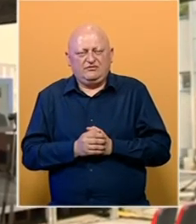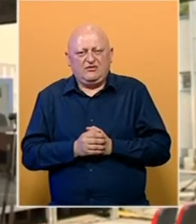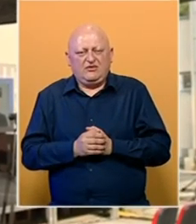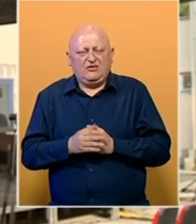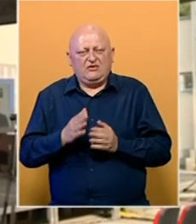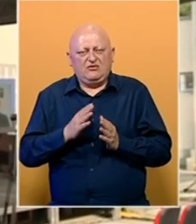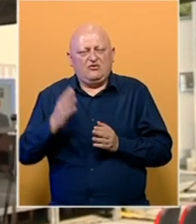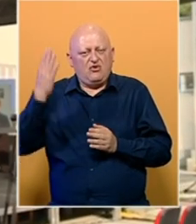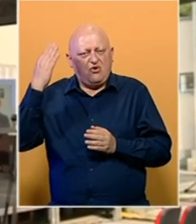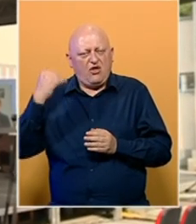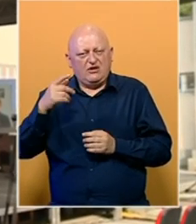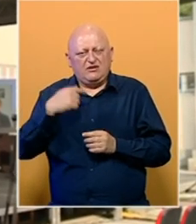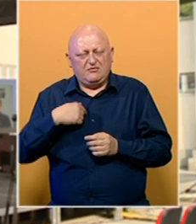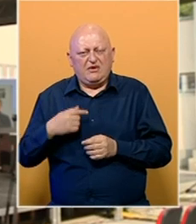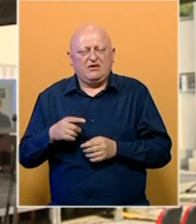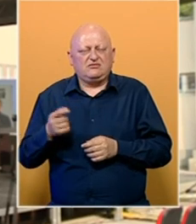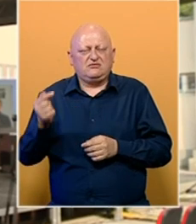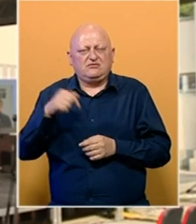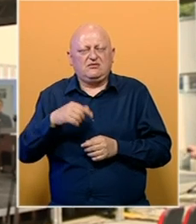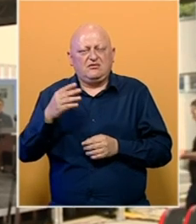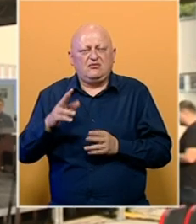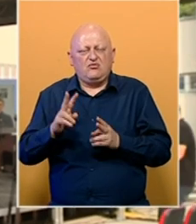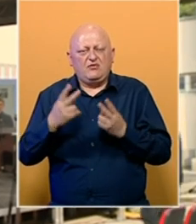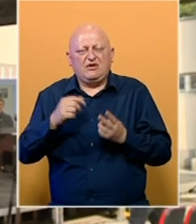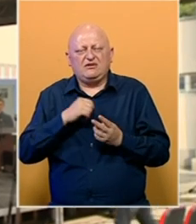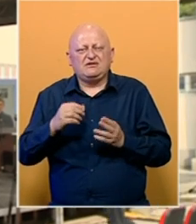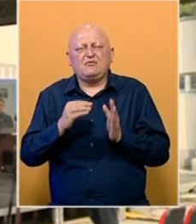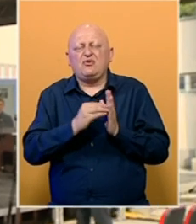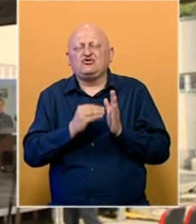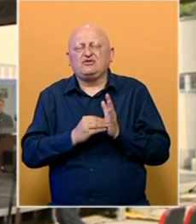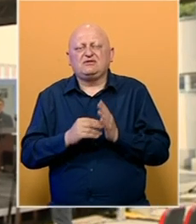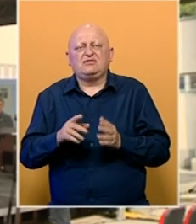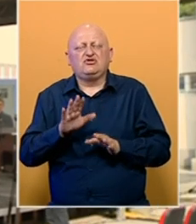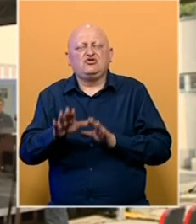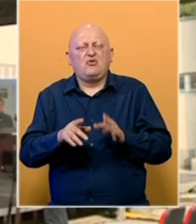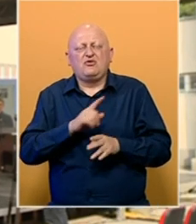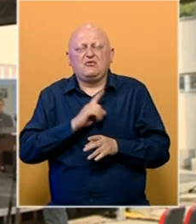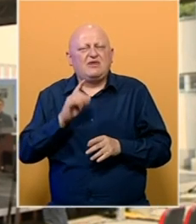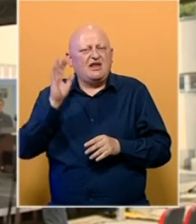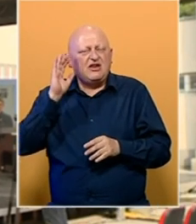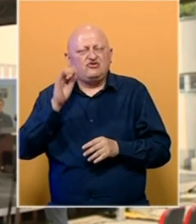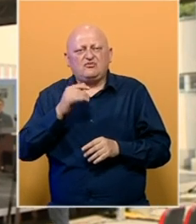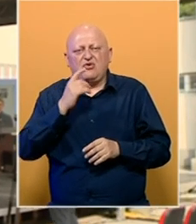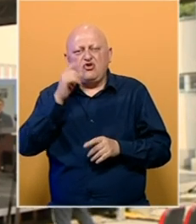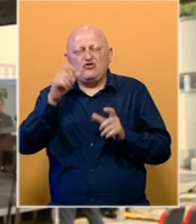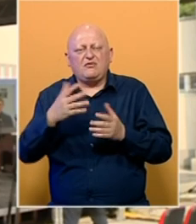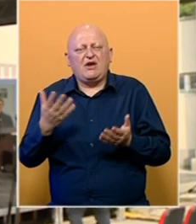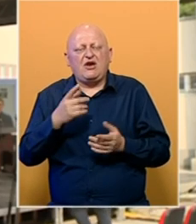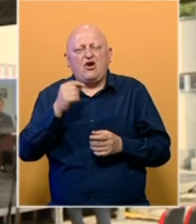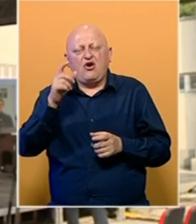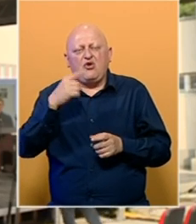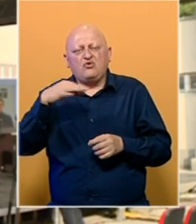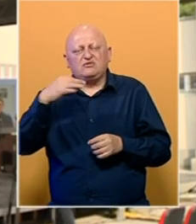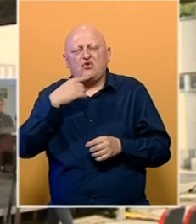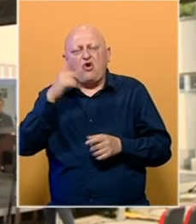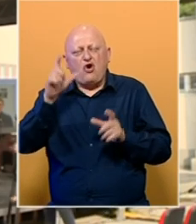U nizozemskoj odakle ja potičem, mi u medijima vidimo samo statistiku, stopu smrtnosti, nikad ne čujemo nešto o ljudima u Srebrenici, ko